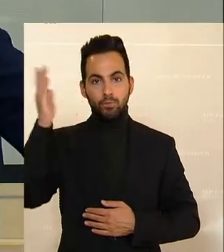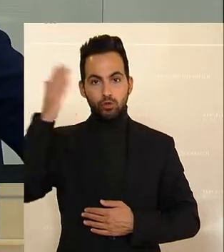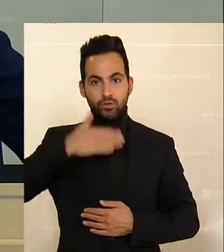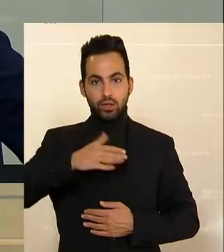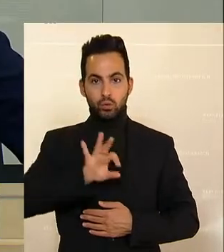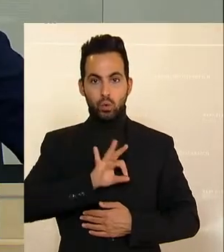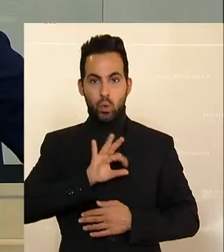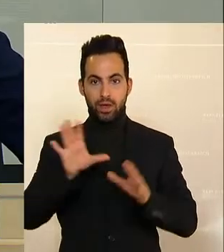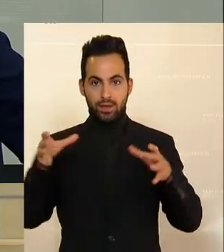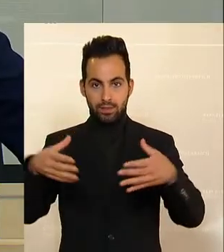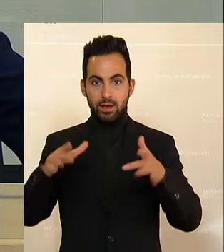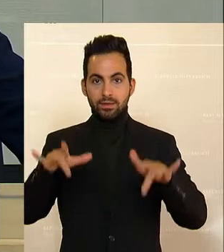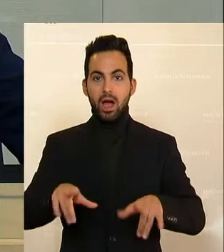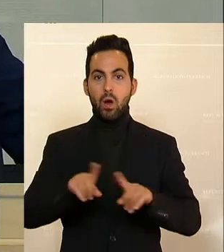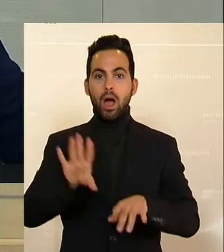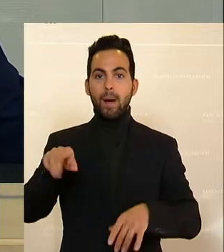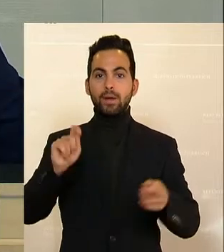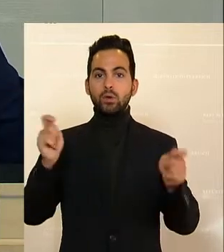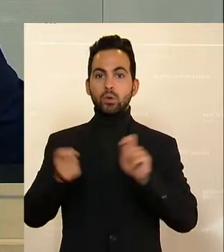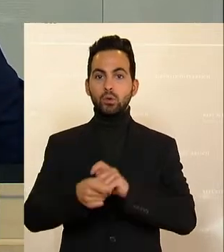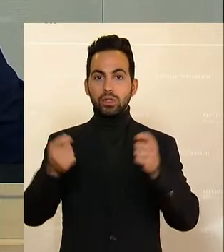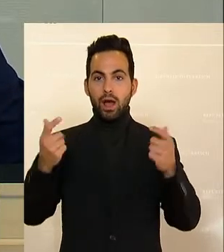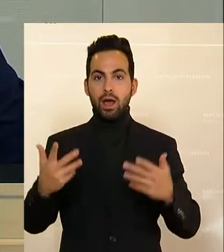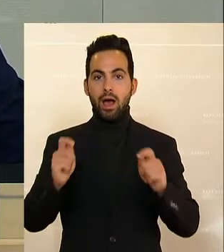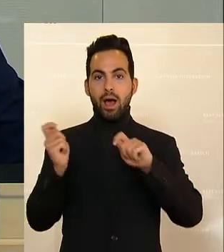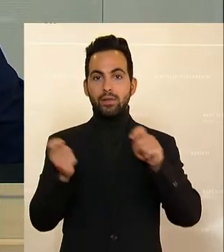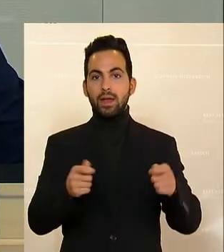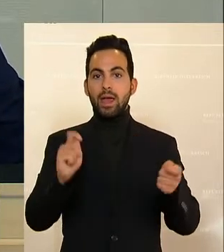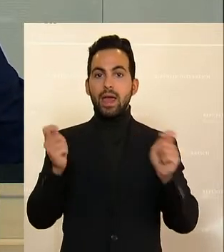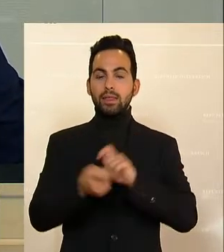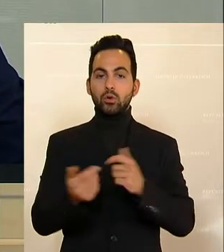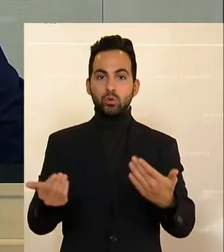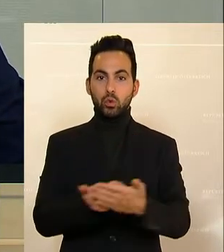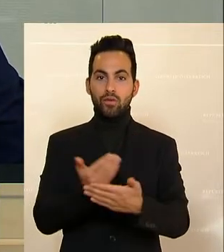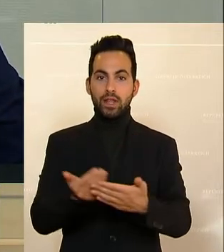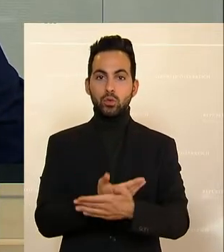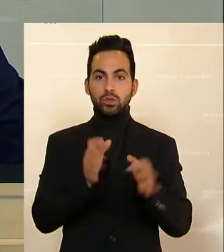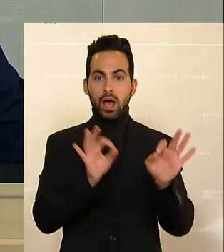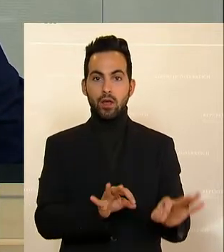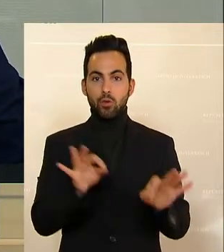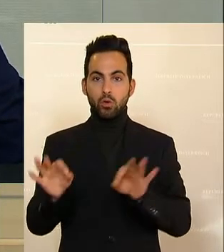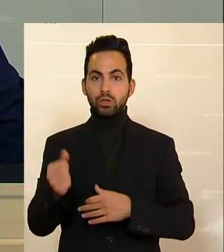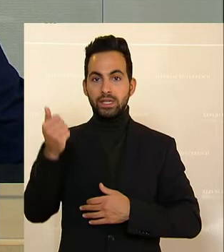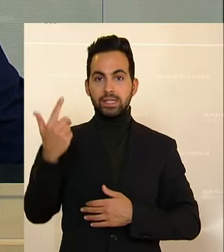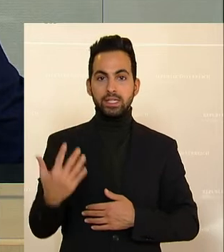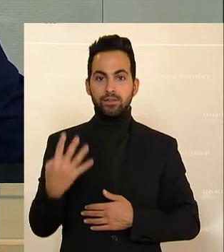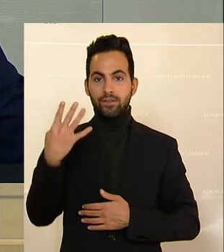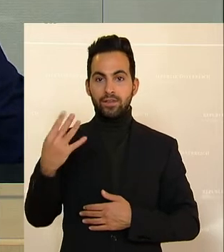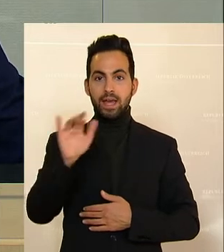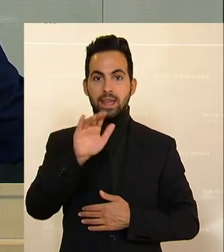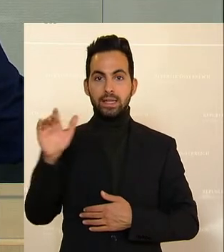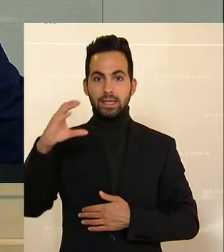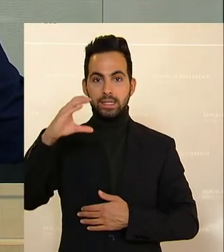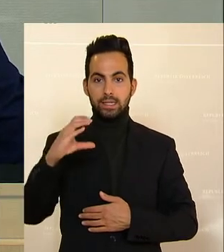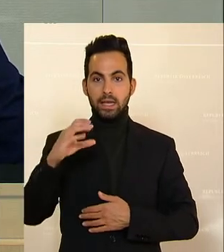Schwarz, Kolleginnen und Kollegen, haben einen Abänderungsantrag betreffend Änderung der Novellierungsanordnung der Ziffer 4, Litera C, in